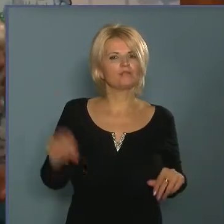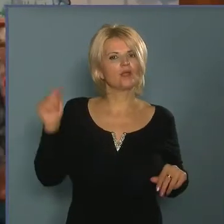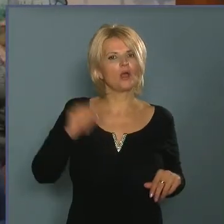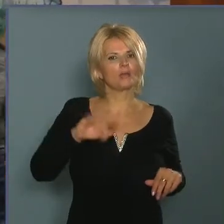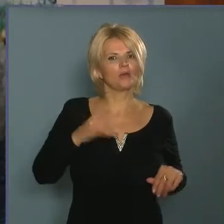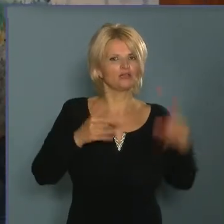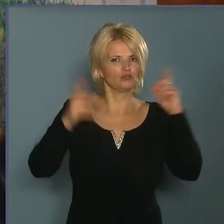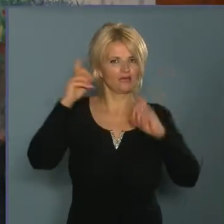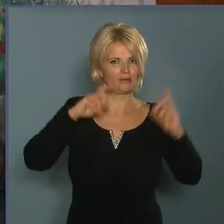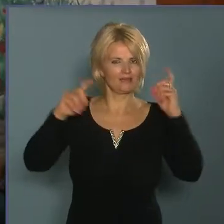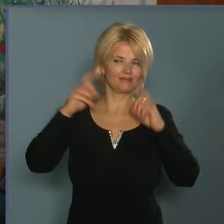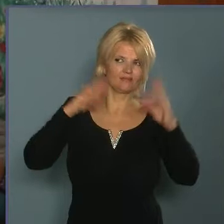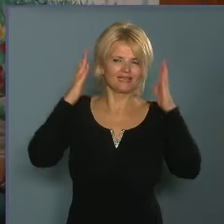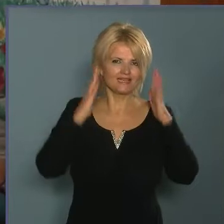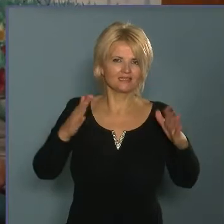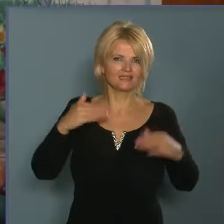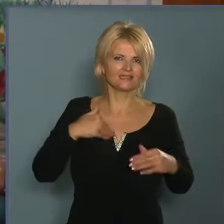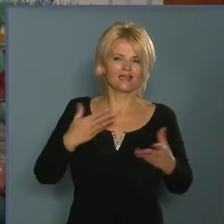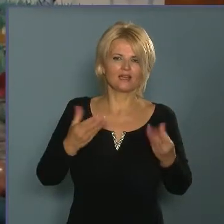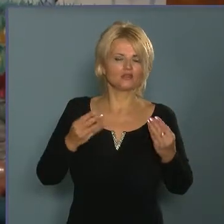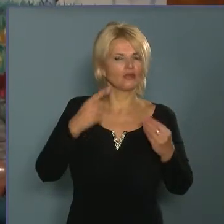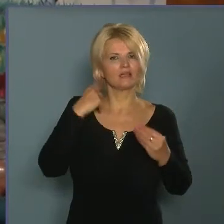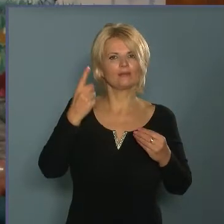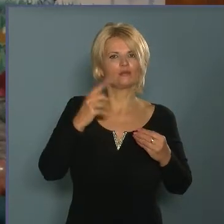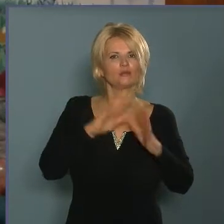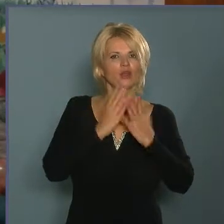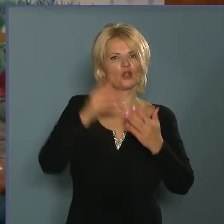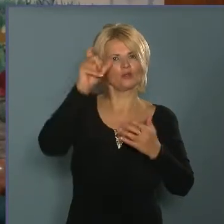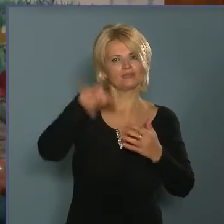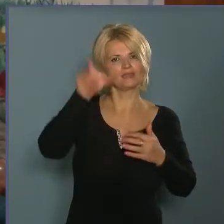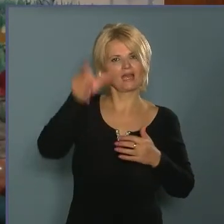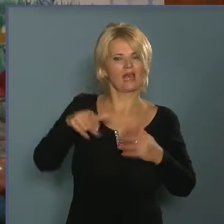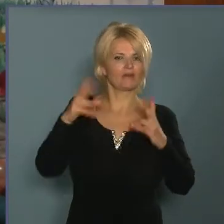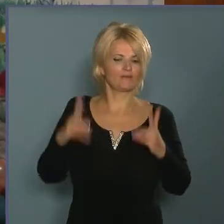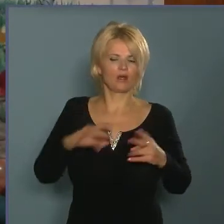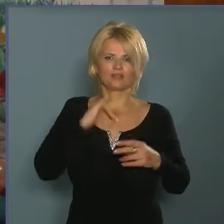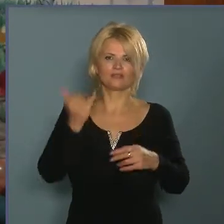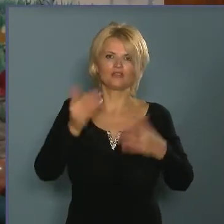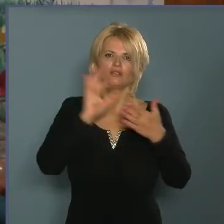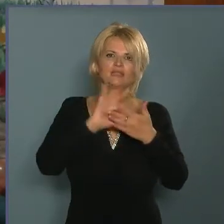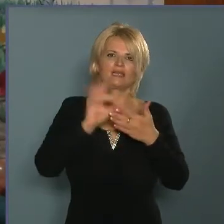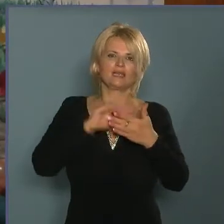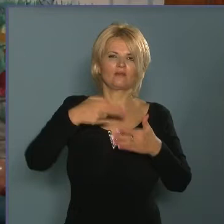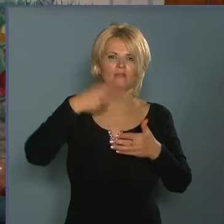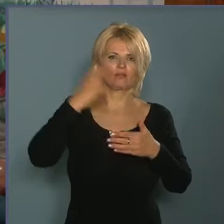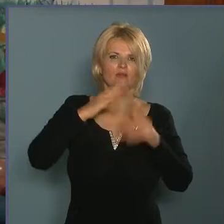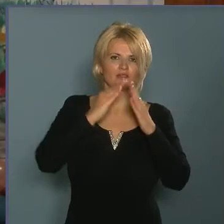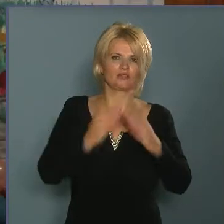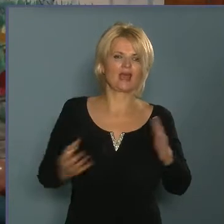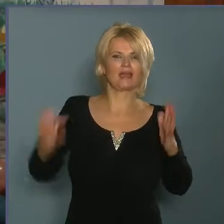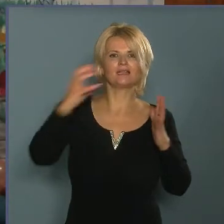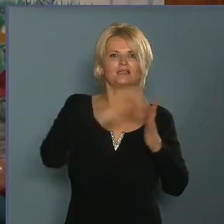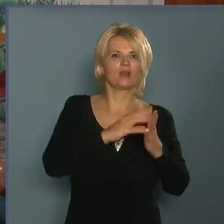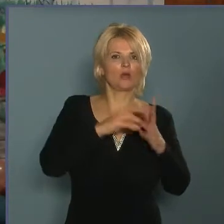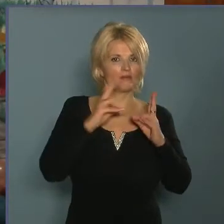abban is hiszünk, hogy sokan nem tudnak erről a könyvtárról. Nincsen kiírva a művelődési házra, hogy itt van könyvtár.